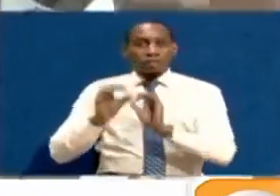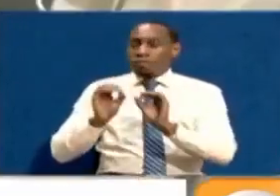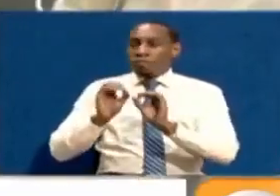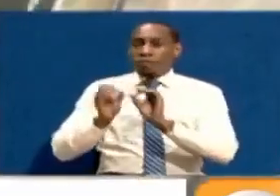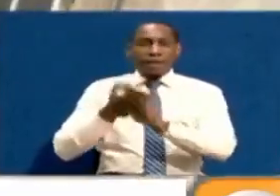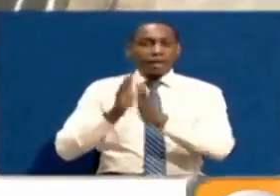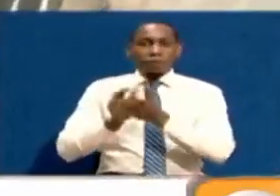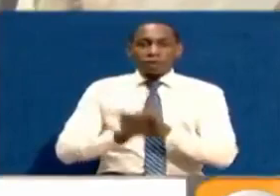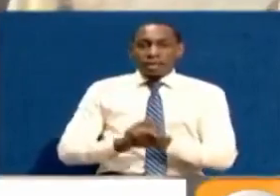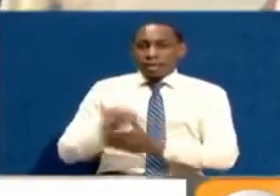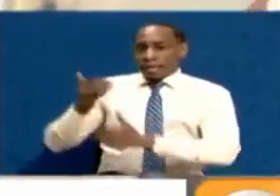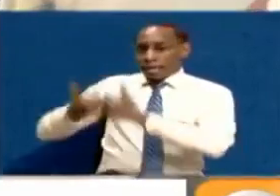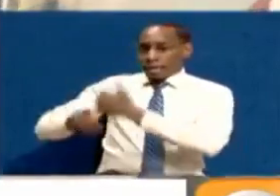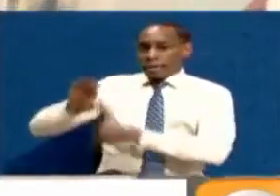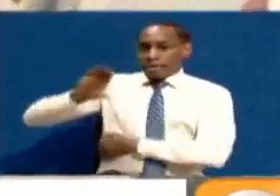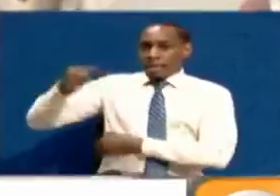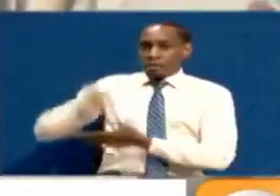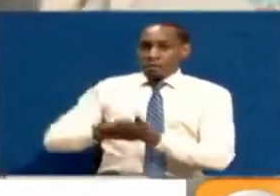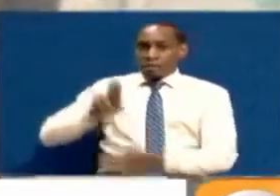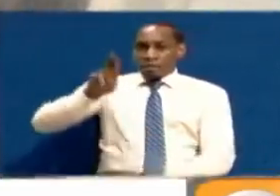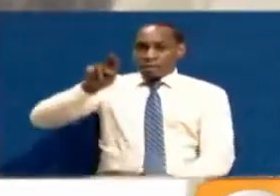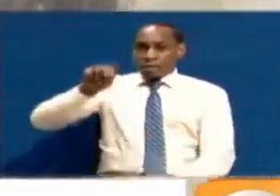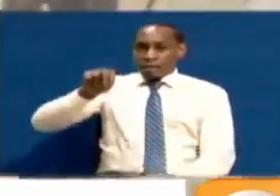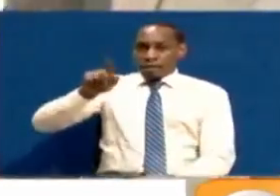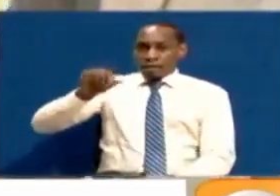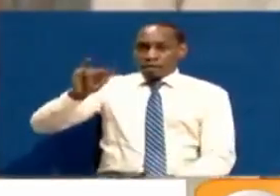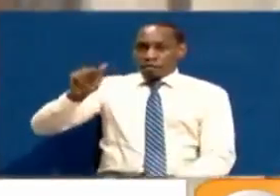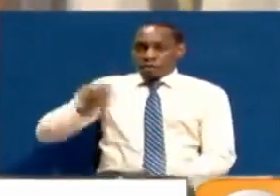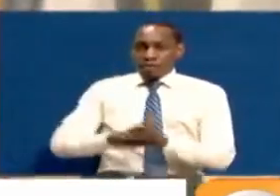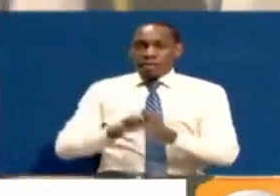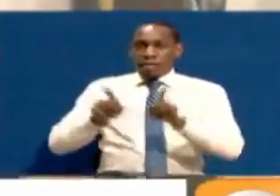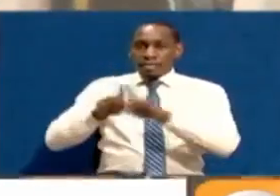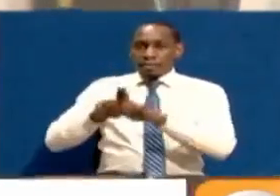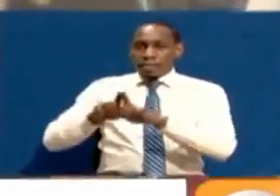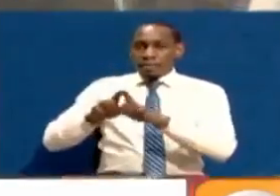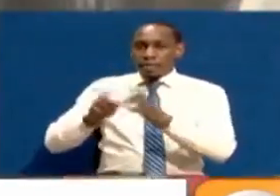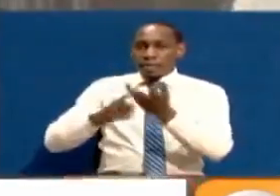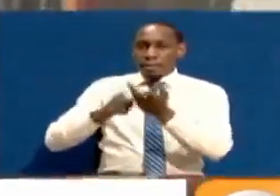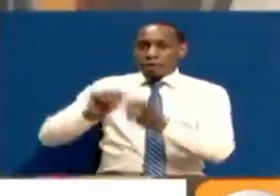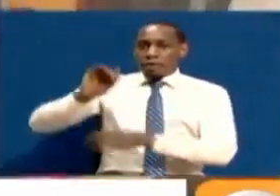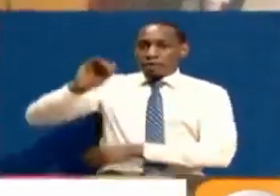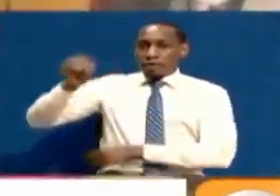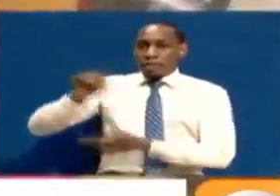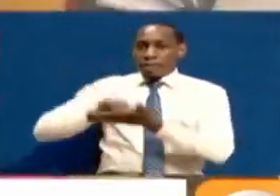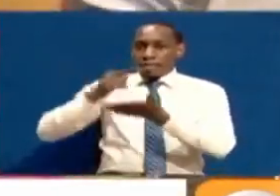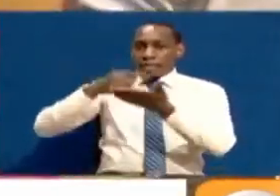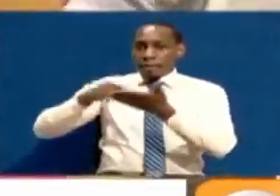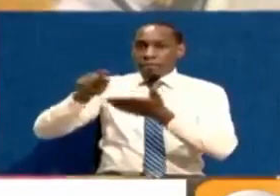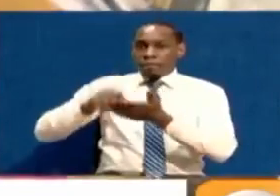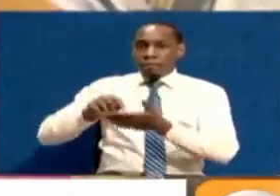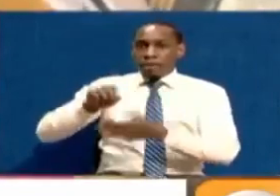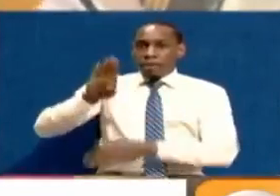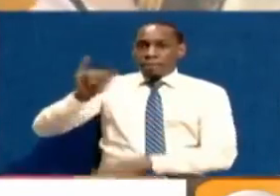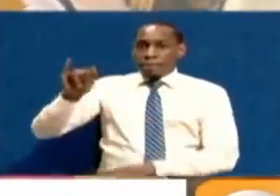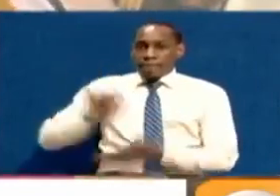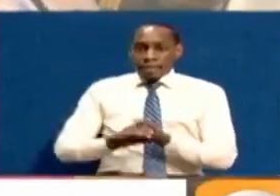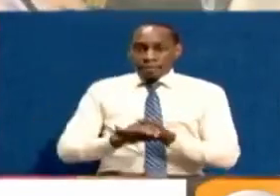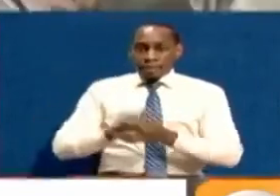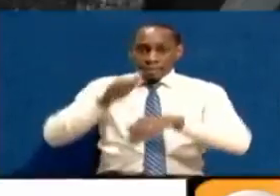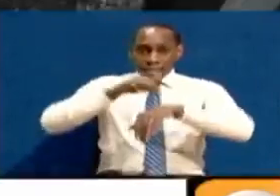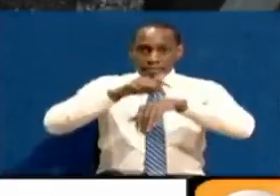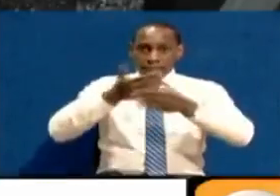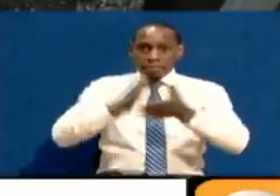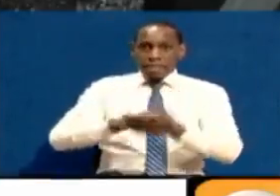ile hakuna. Bunge jirani la county ya Trans-Oia likifunga safu ya mabunge ya lio idhinisha mswada wa BBI leo. Kufikia